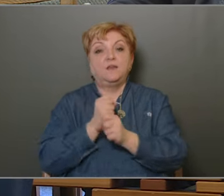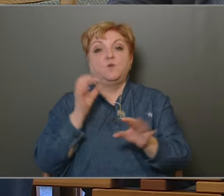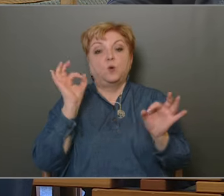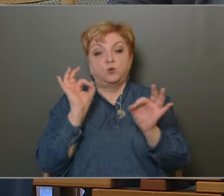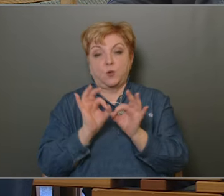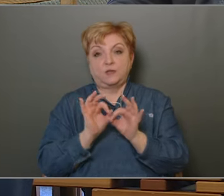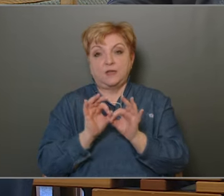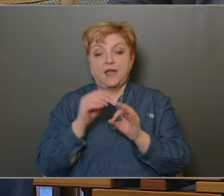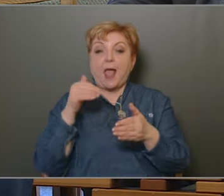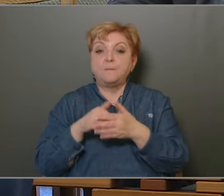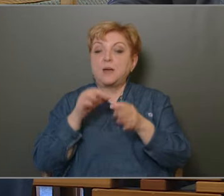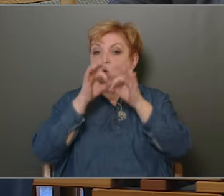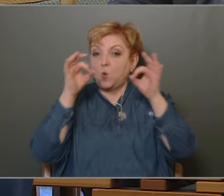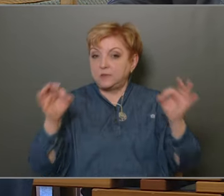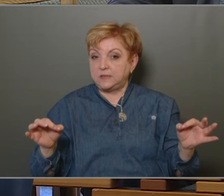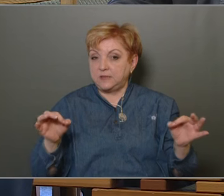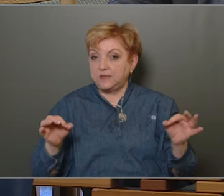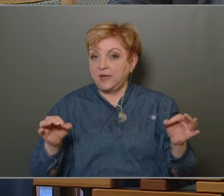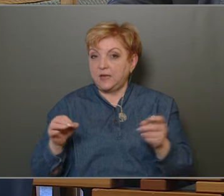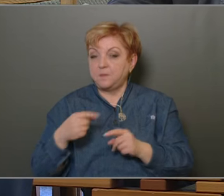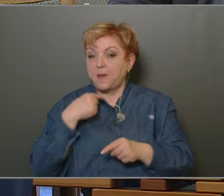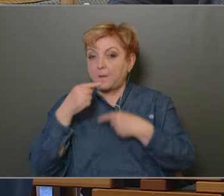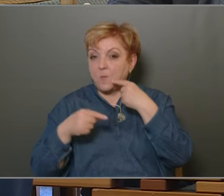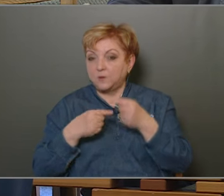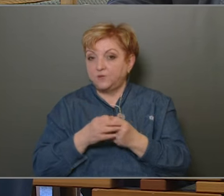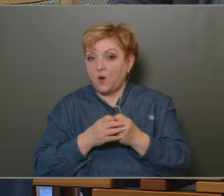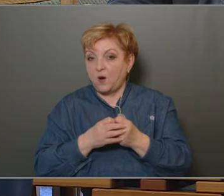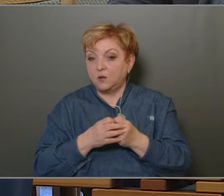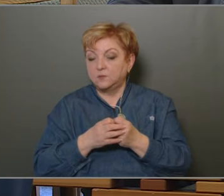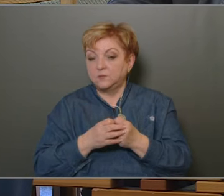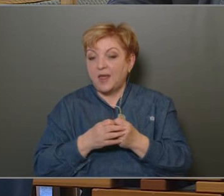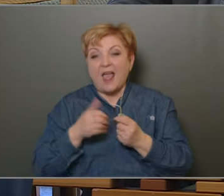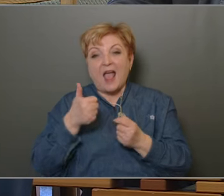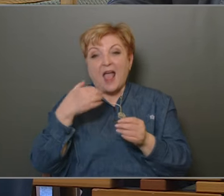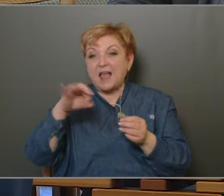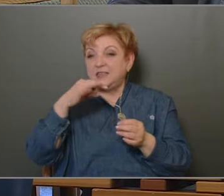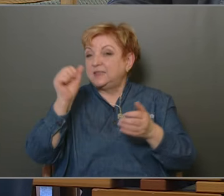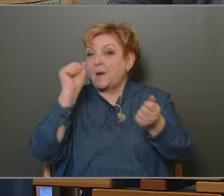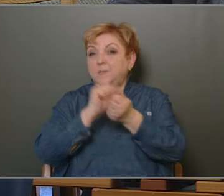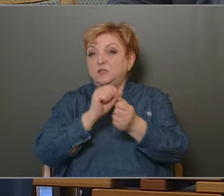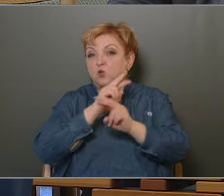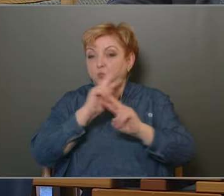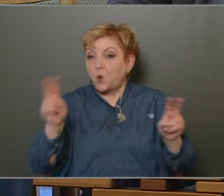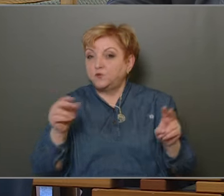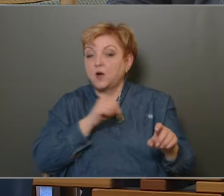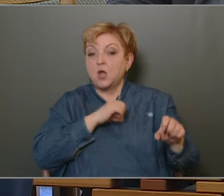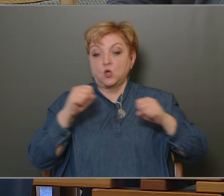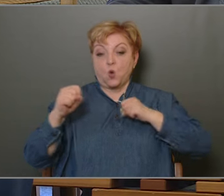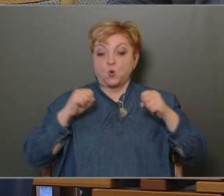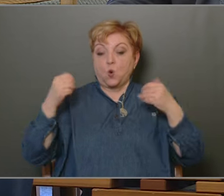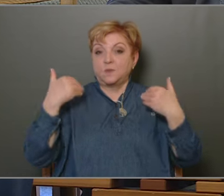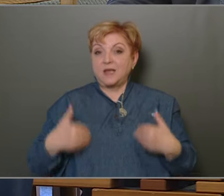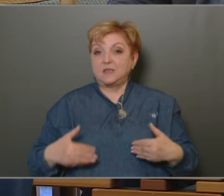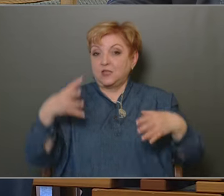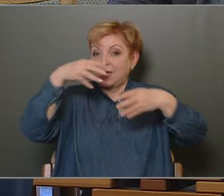történni. Ebben őszintén megmondva egyetlen biztos pont lehet az önkormányzatnak,